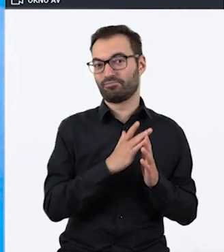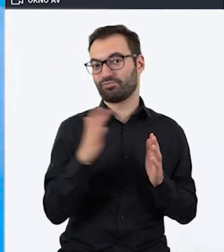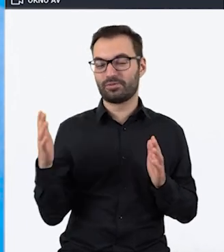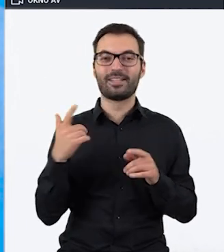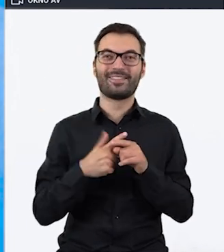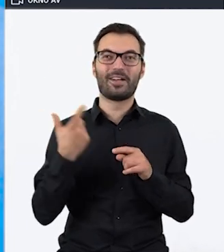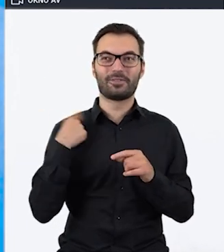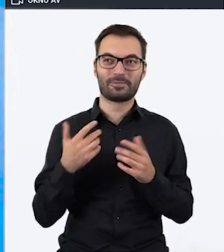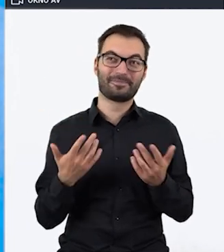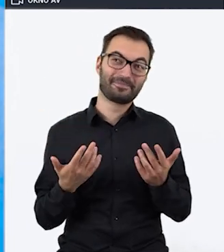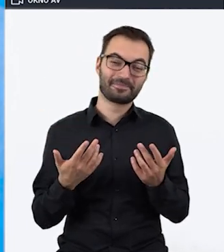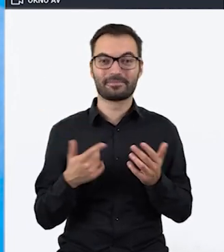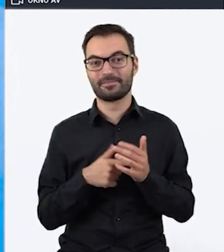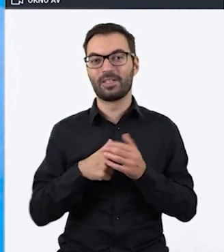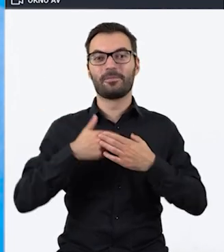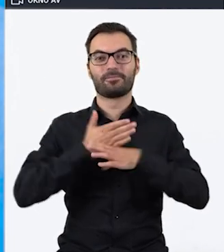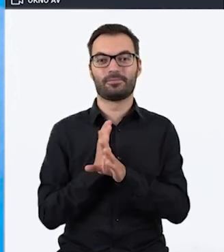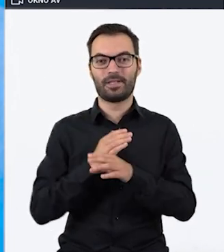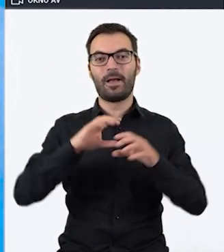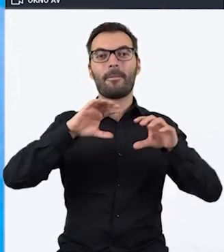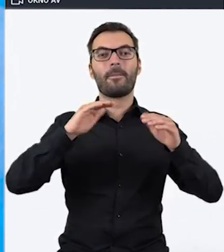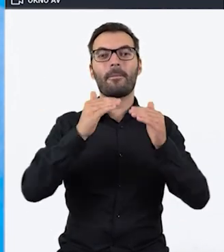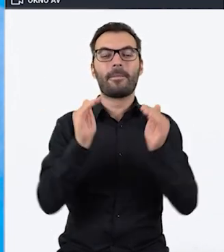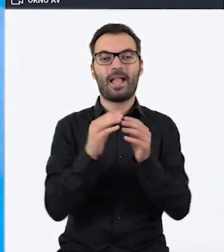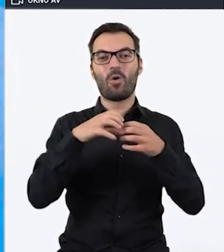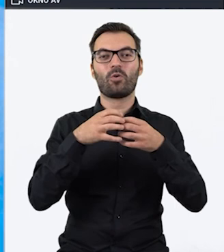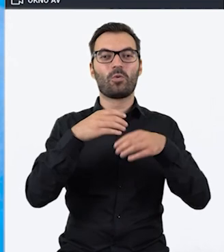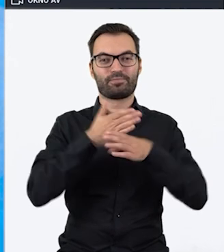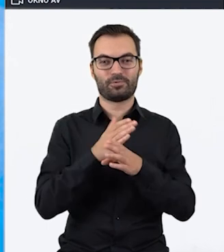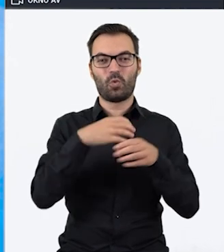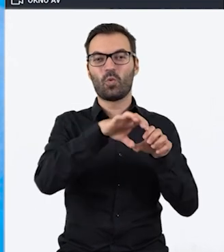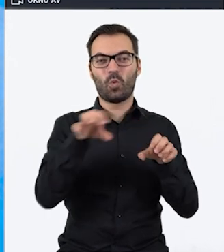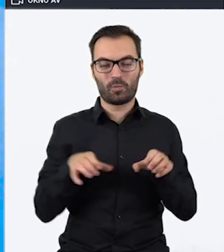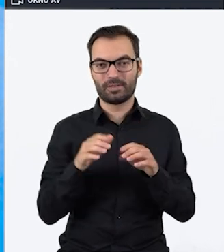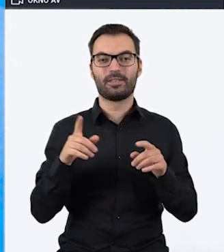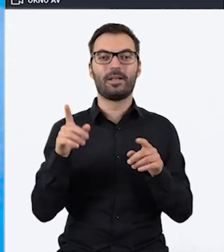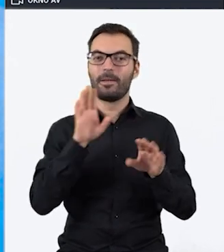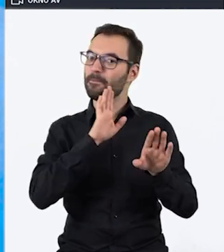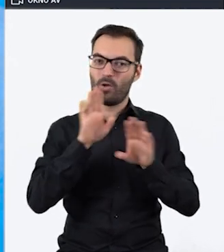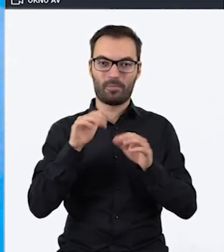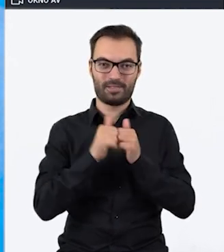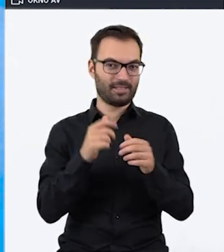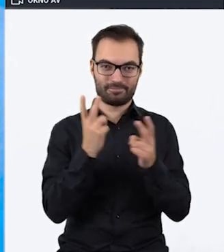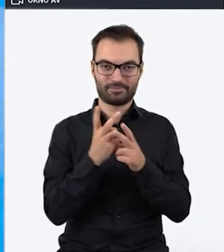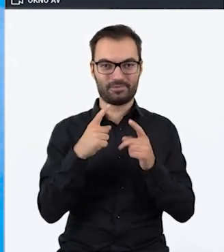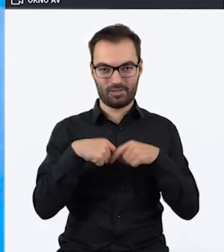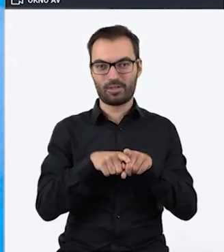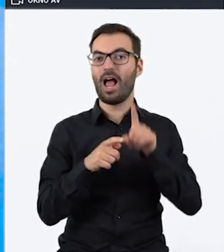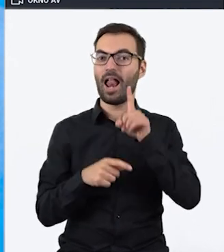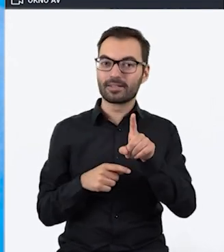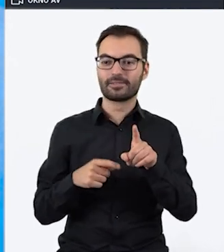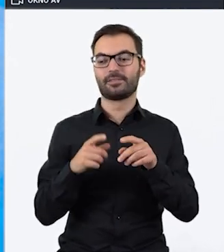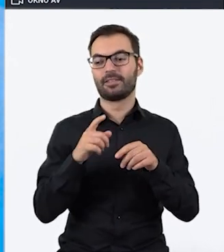Dwadzieścia osób wtedy dzielimy na mniejsze podgrupki, które wykonują zadania tego samego typu, ale na